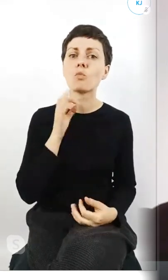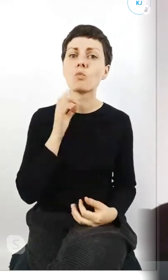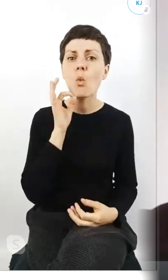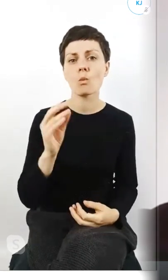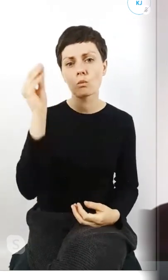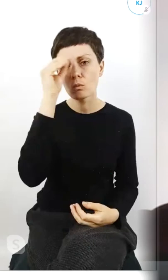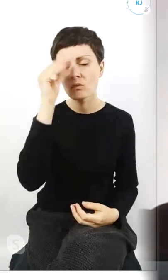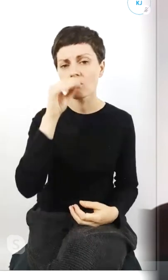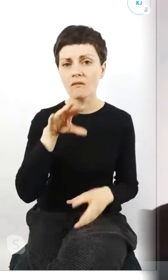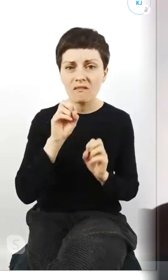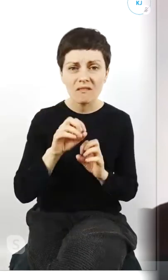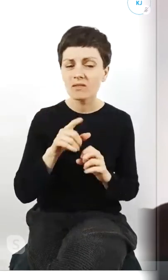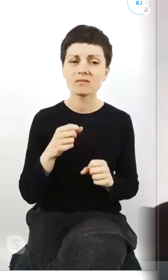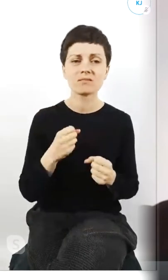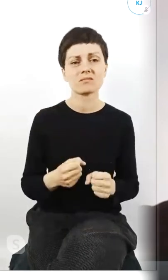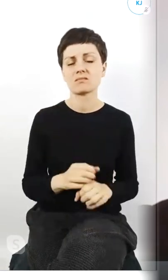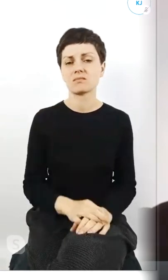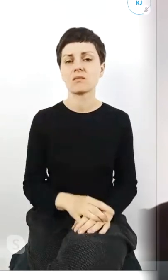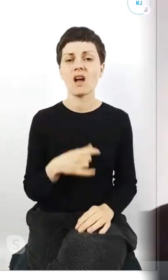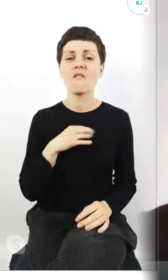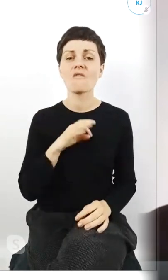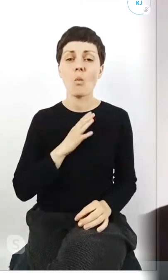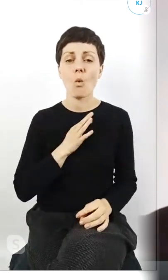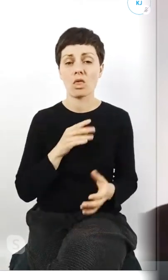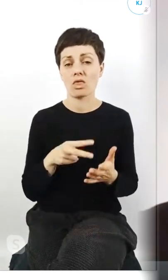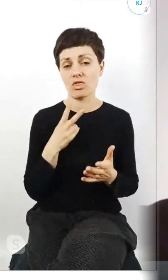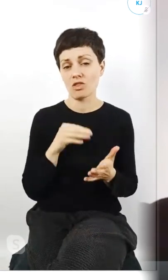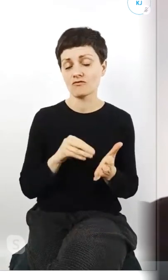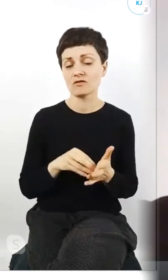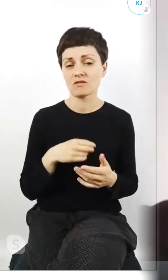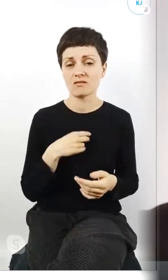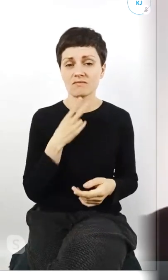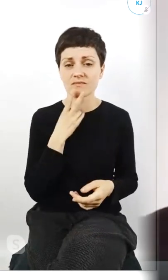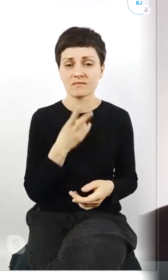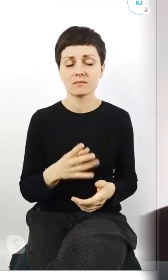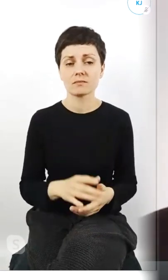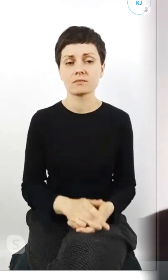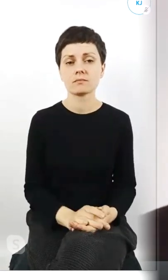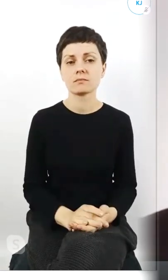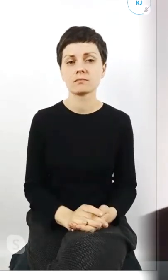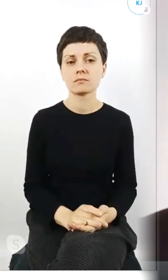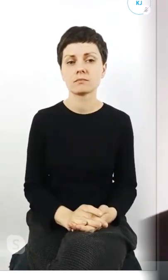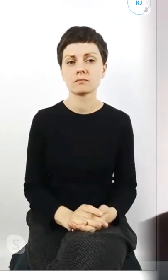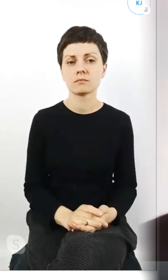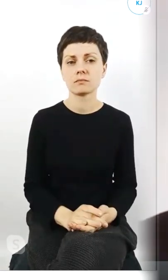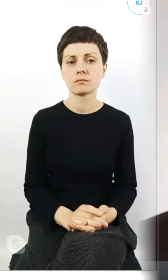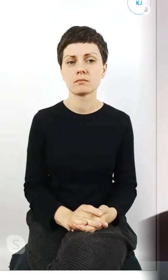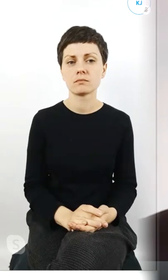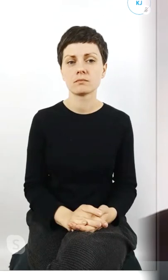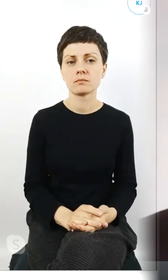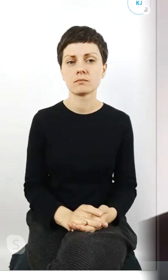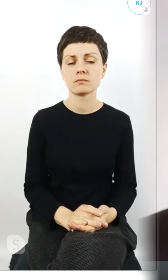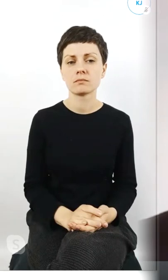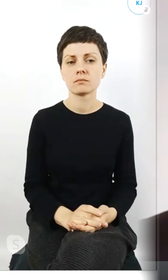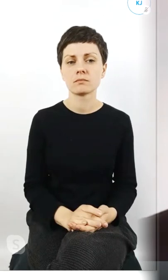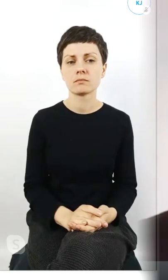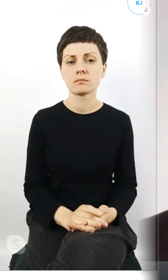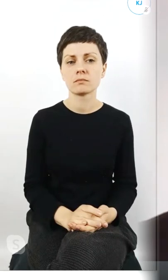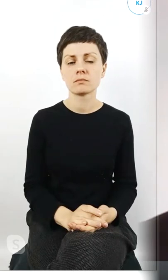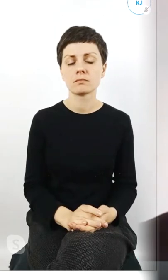z własnego doświadczenia, to wiem i na przykład skoro ja jestem ja nie jestem akurat dobry